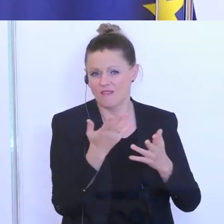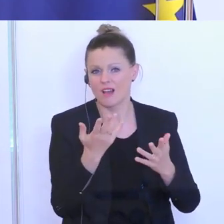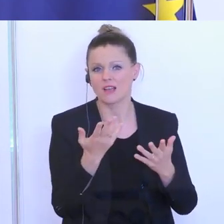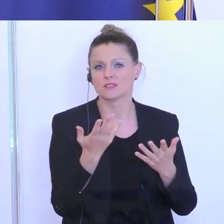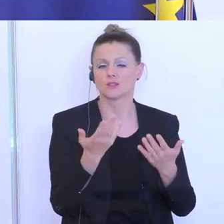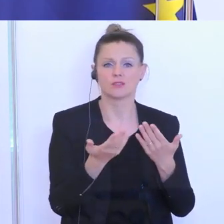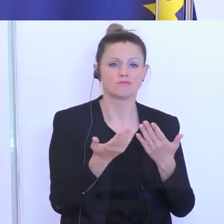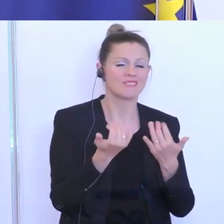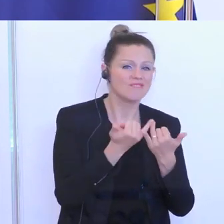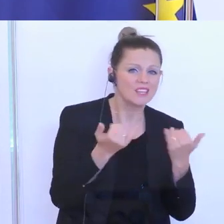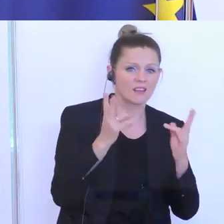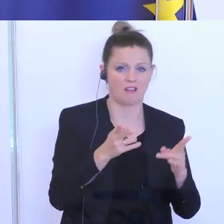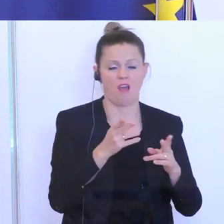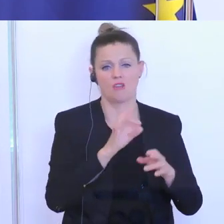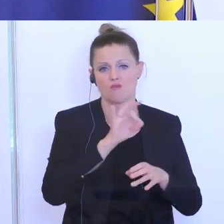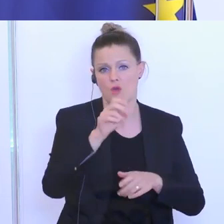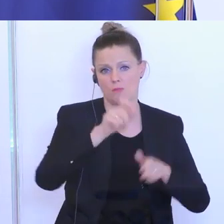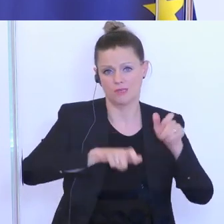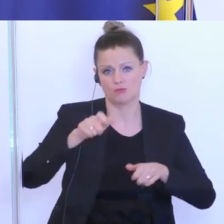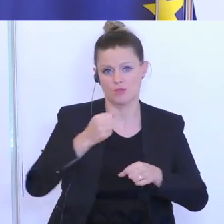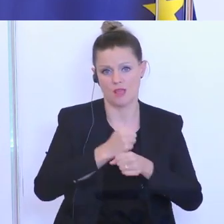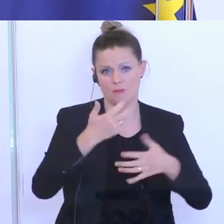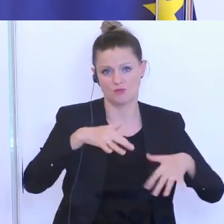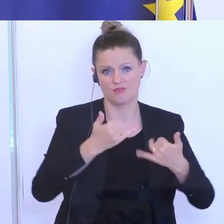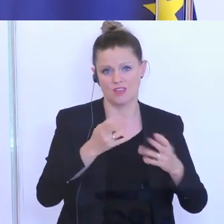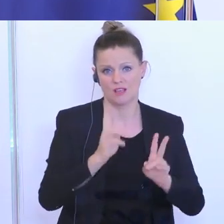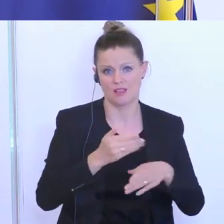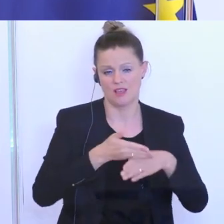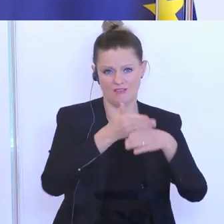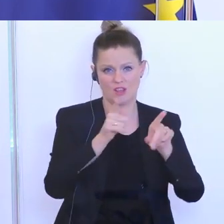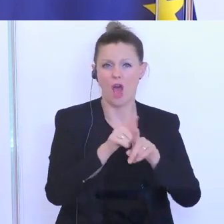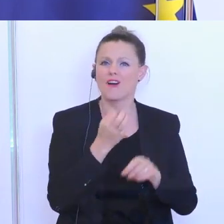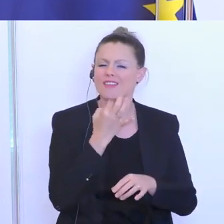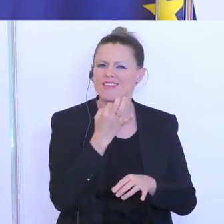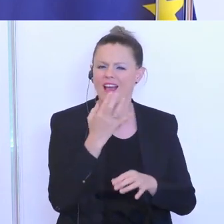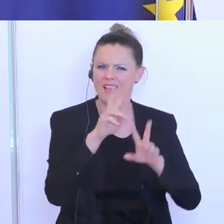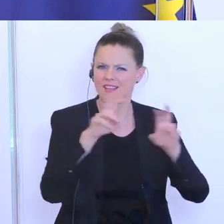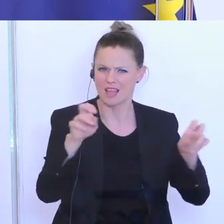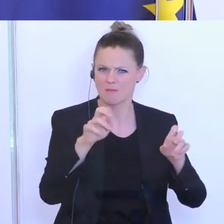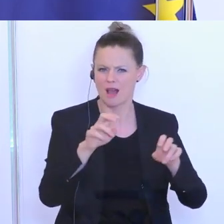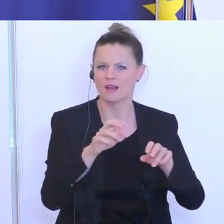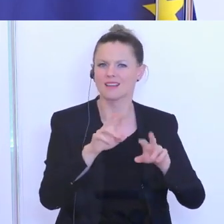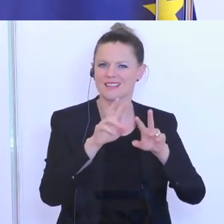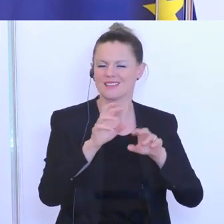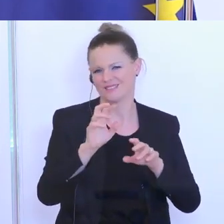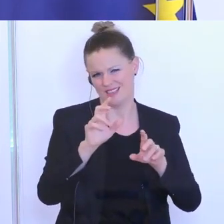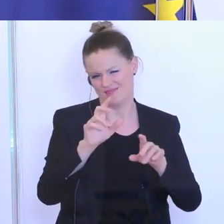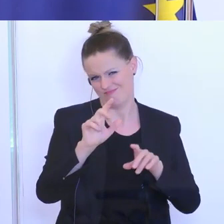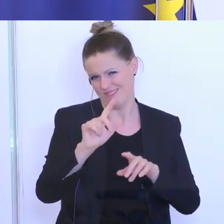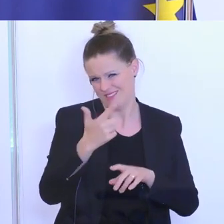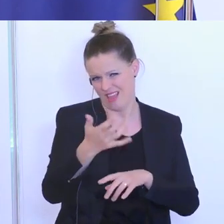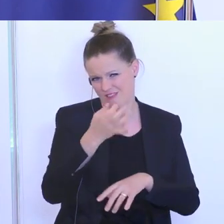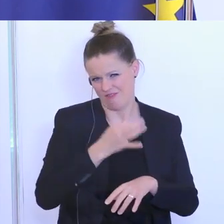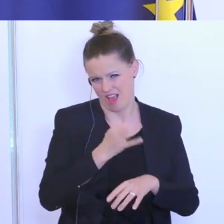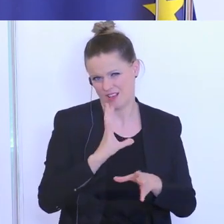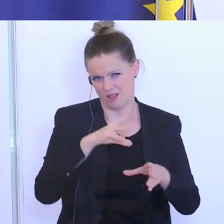man und wie hilft man den arbeitslosen Menschen? Und auch solche Detailthemen, wie Sie sich in der zweiten Frage angesprochen haben, nehme ich mal